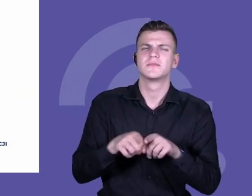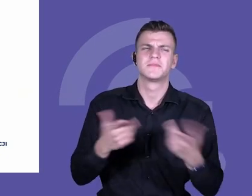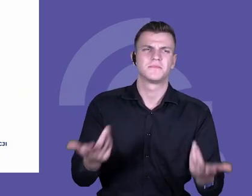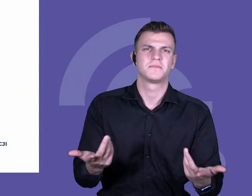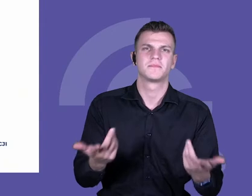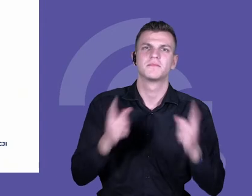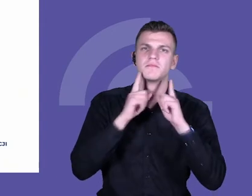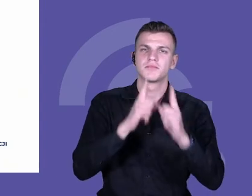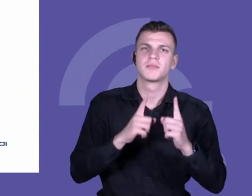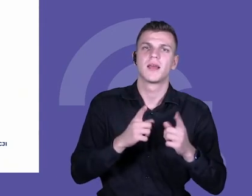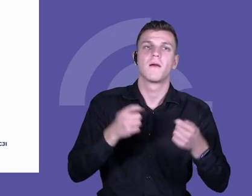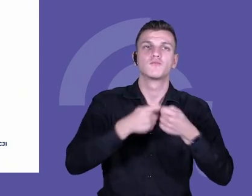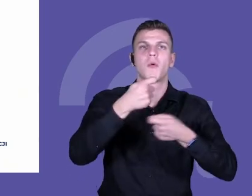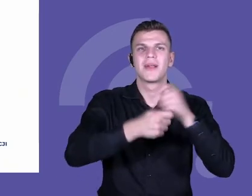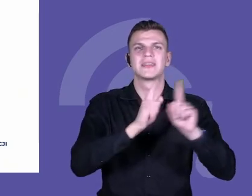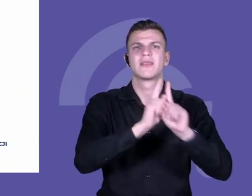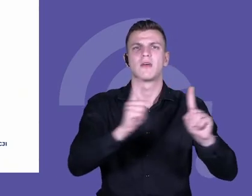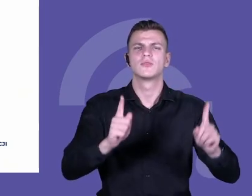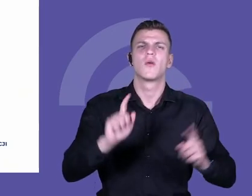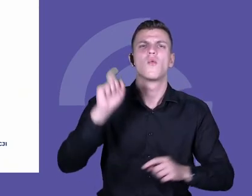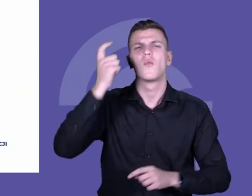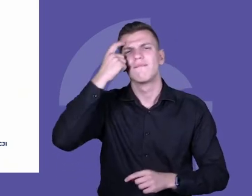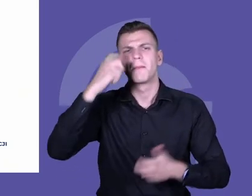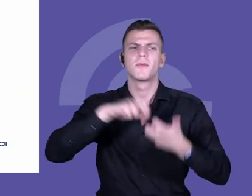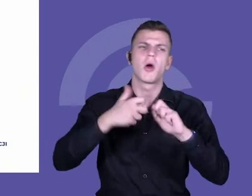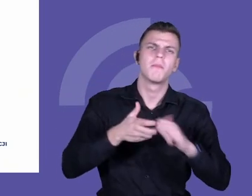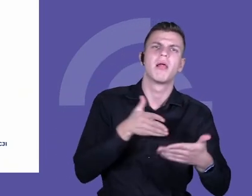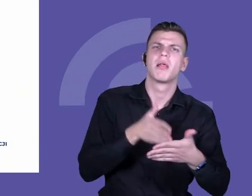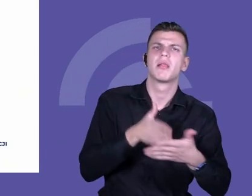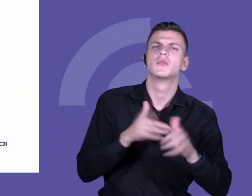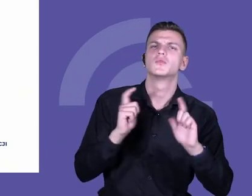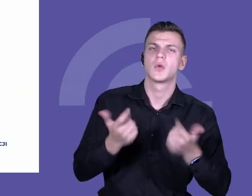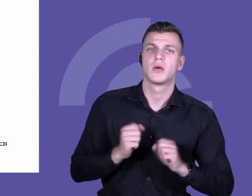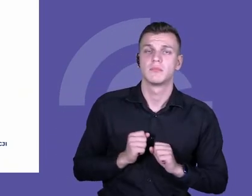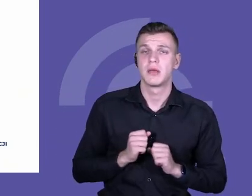jeżeli chodzi o współpracę pomiędzy nauczycieli, to najczęściej słyszy się odpowiedź, czas.